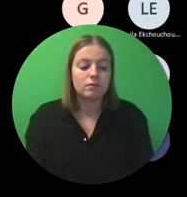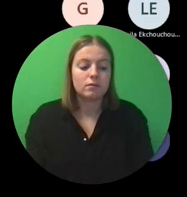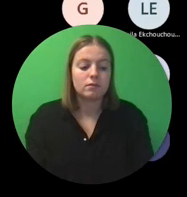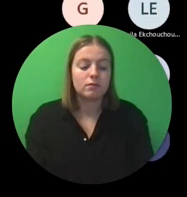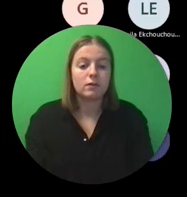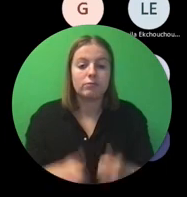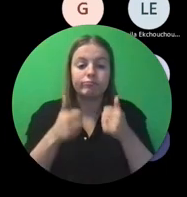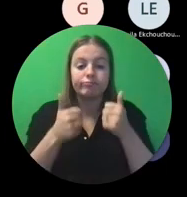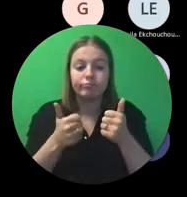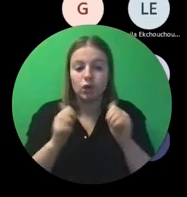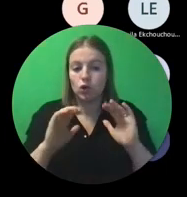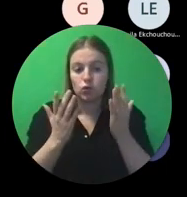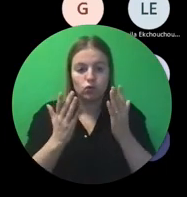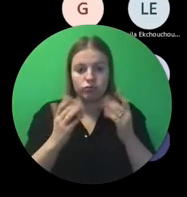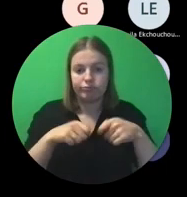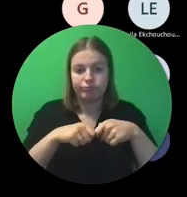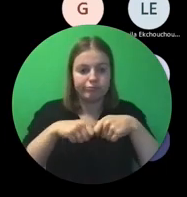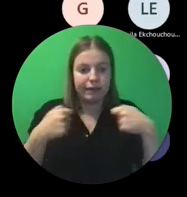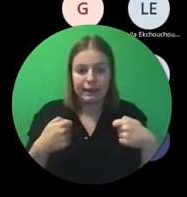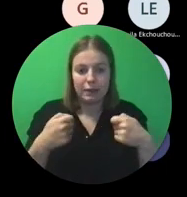Goed, hoe ga je nu van start?